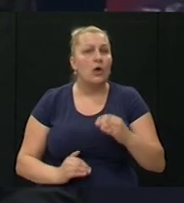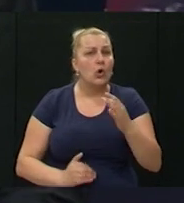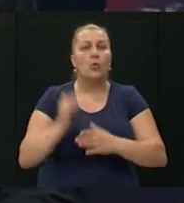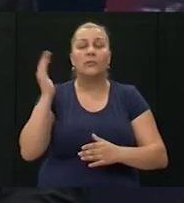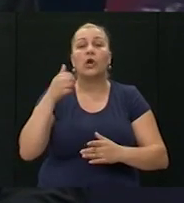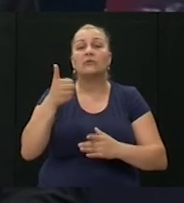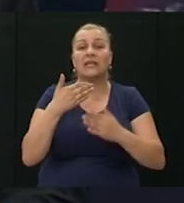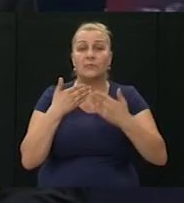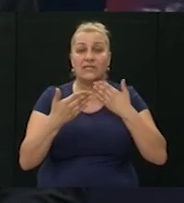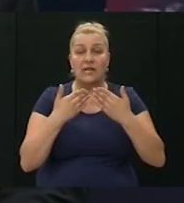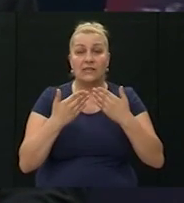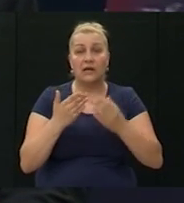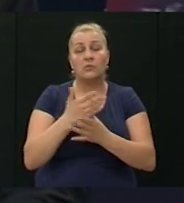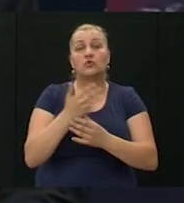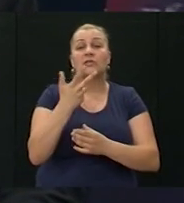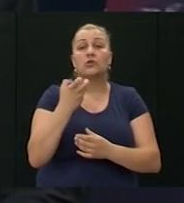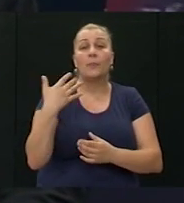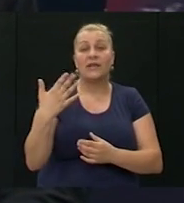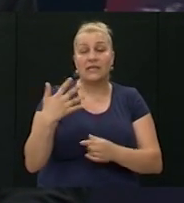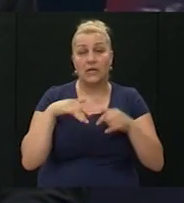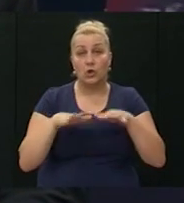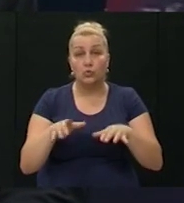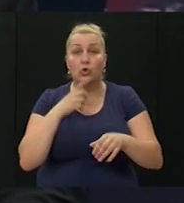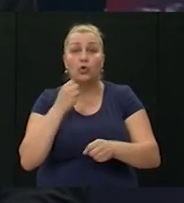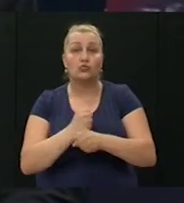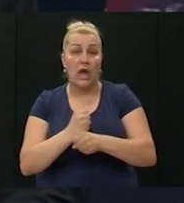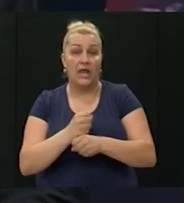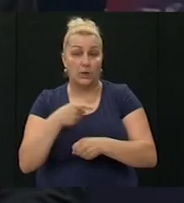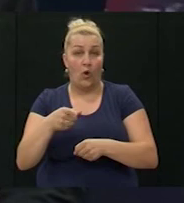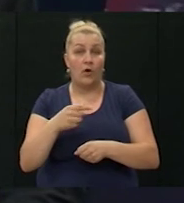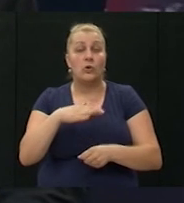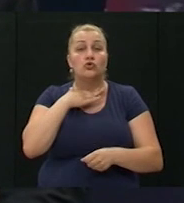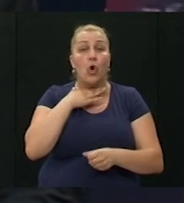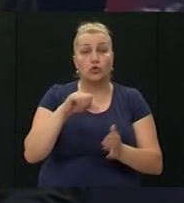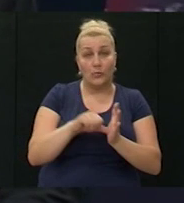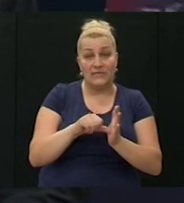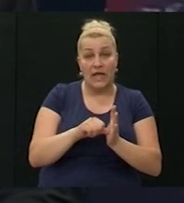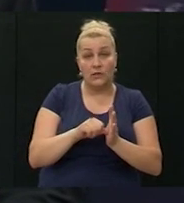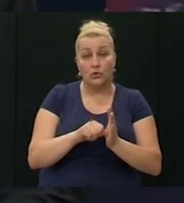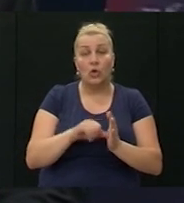jednim sastankom pred 350 ljudi i djelatnika školskog centra sa Jurjevićem